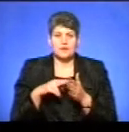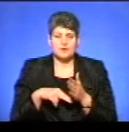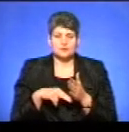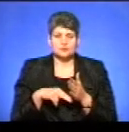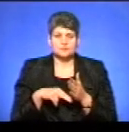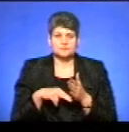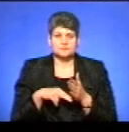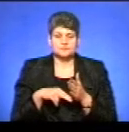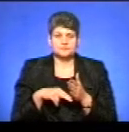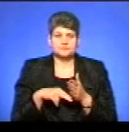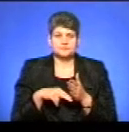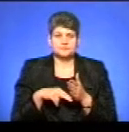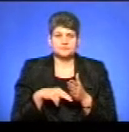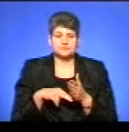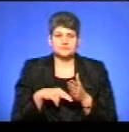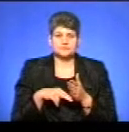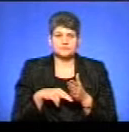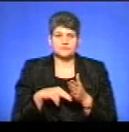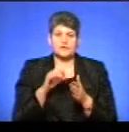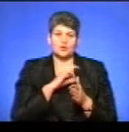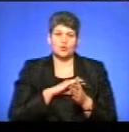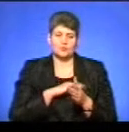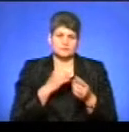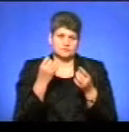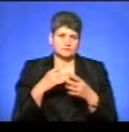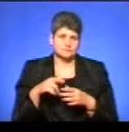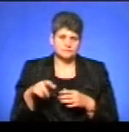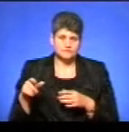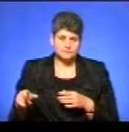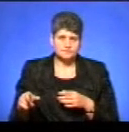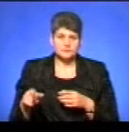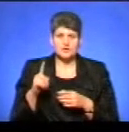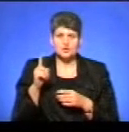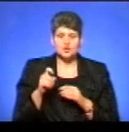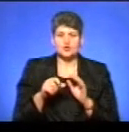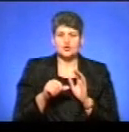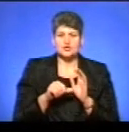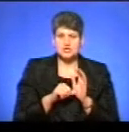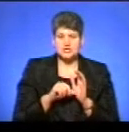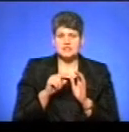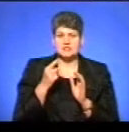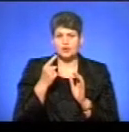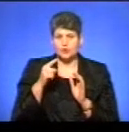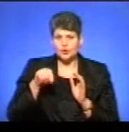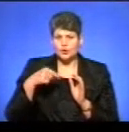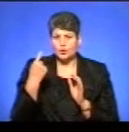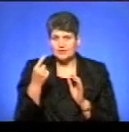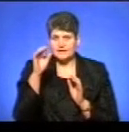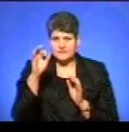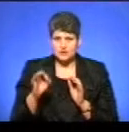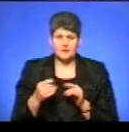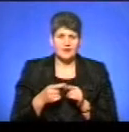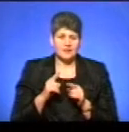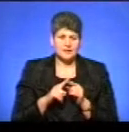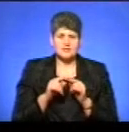на доходи з фізичних осіб 106,1%. Але